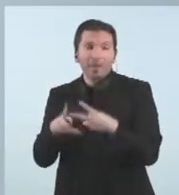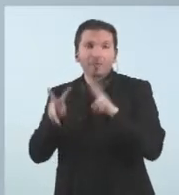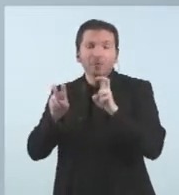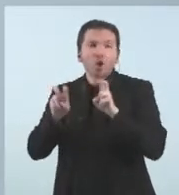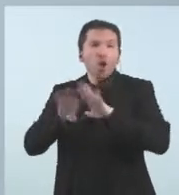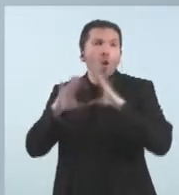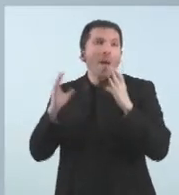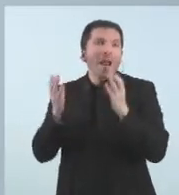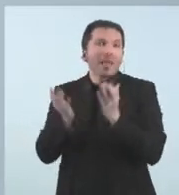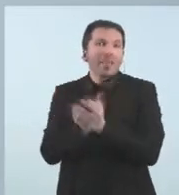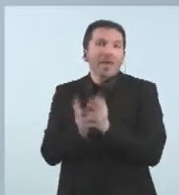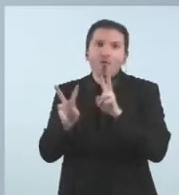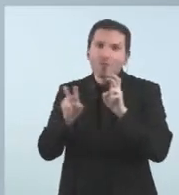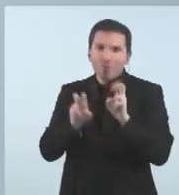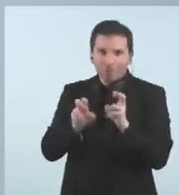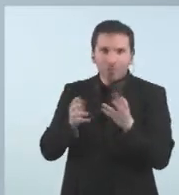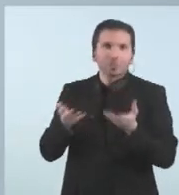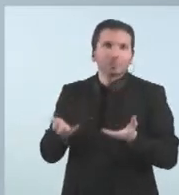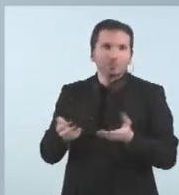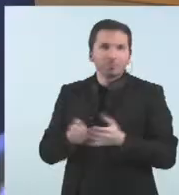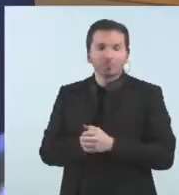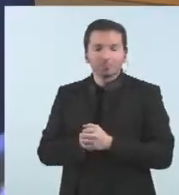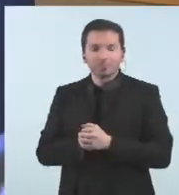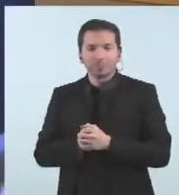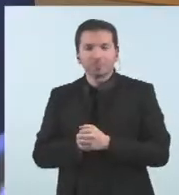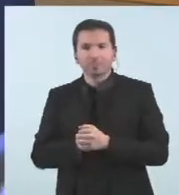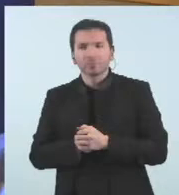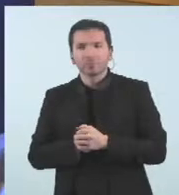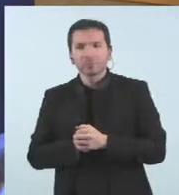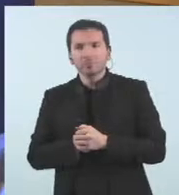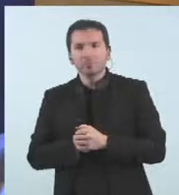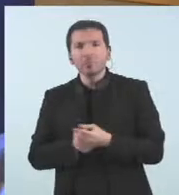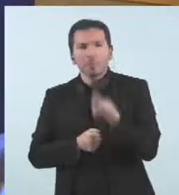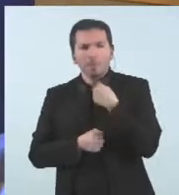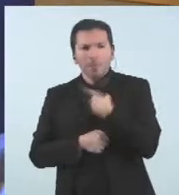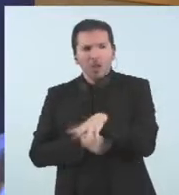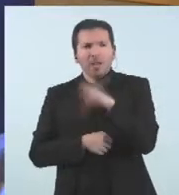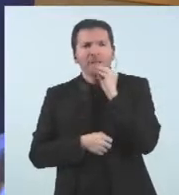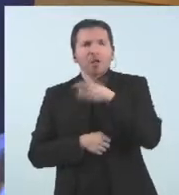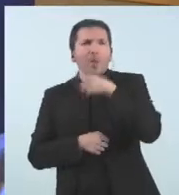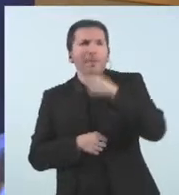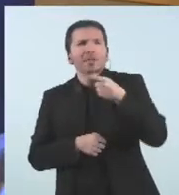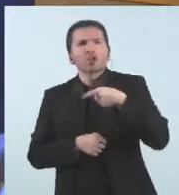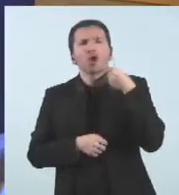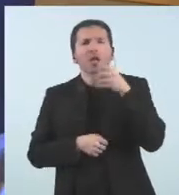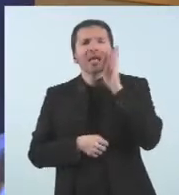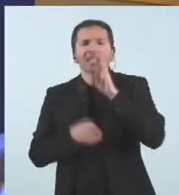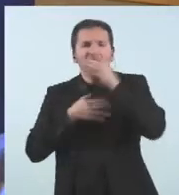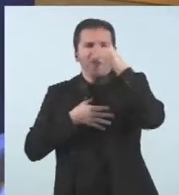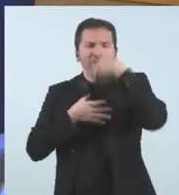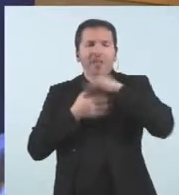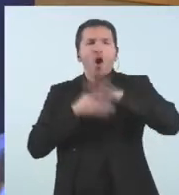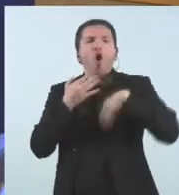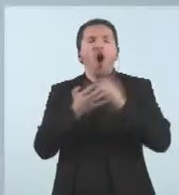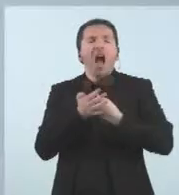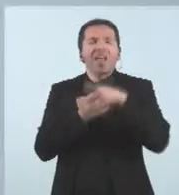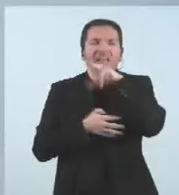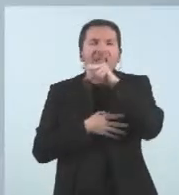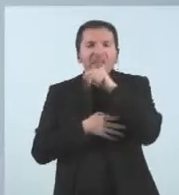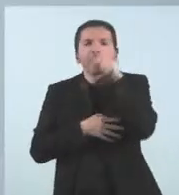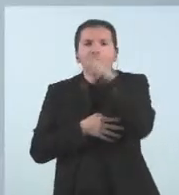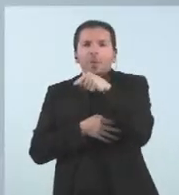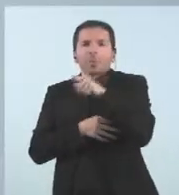Perdoni un aclariment més llavors a grans trets el que entenem és que la gent que s'ha infectat fins al desembre es considera que és delta per tant aquest sí que